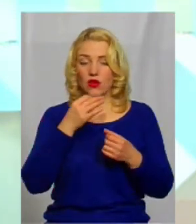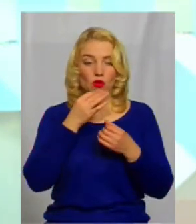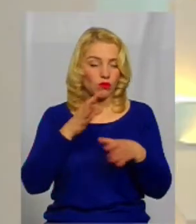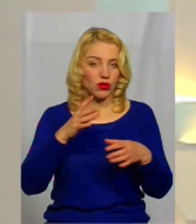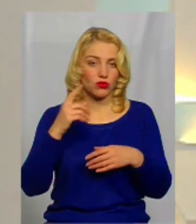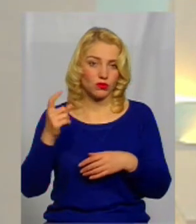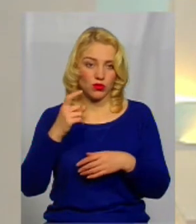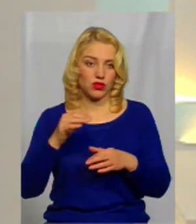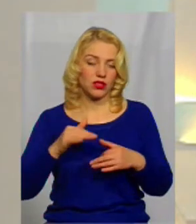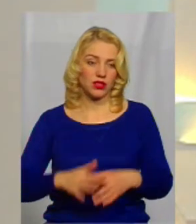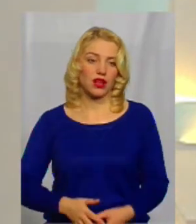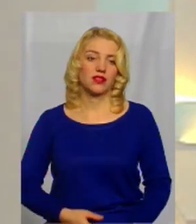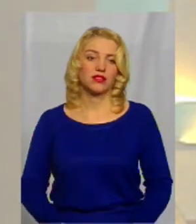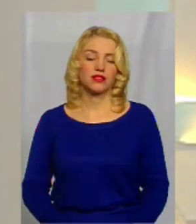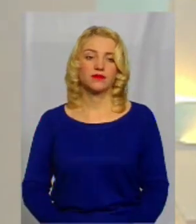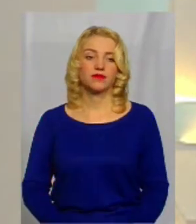діяльність.